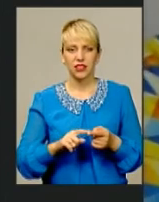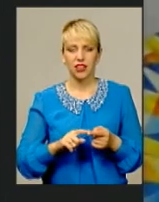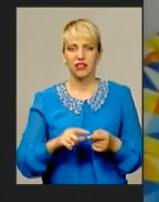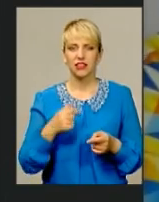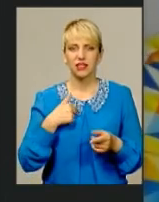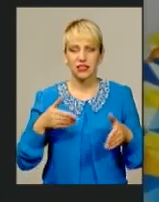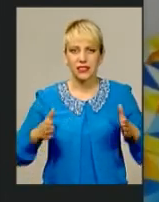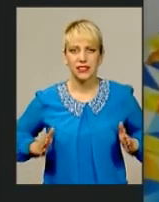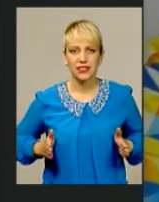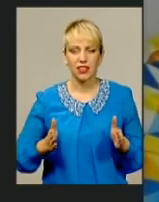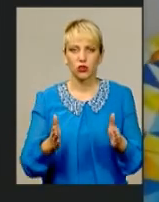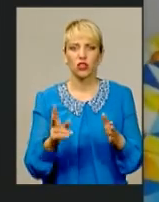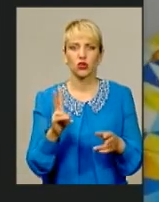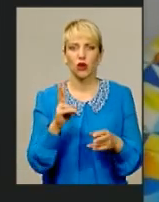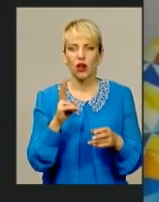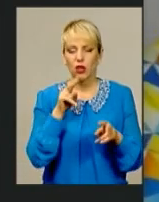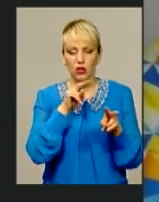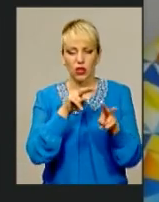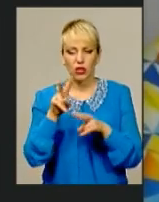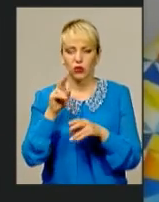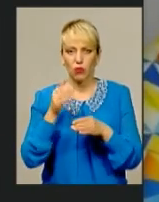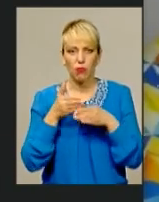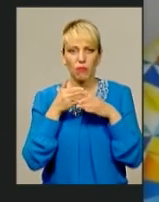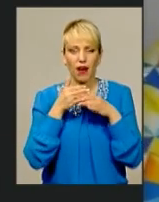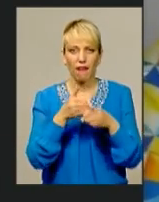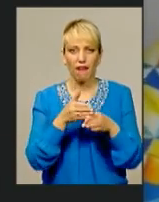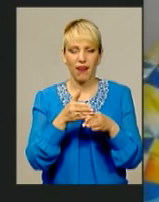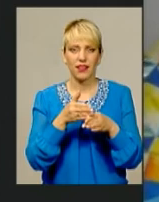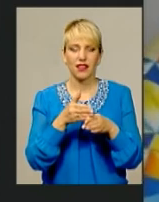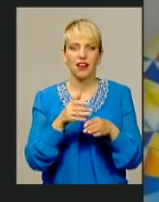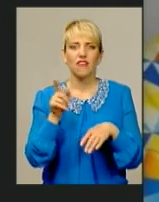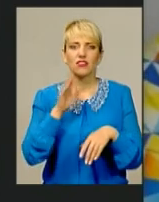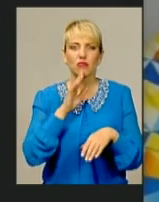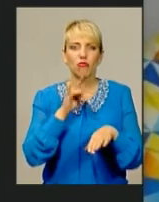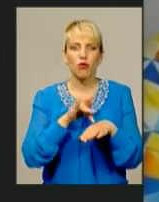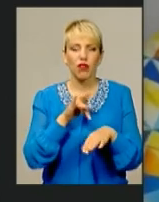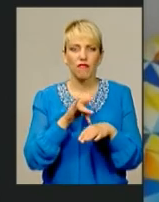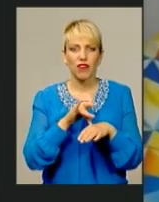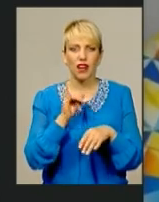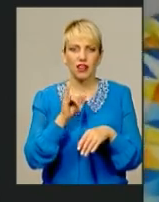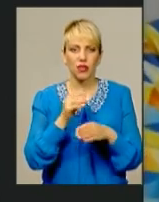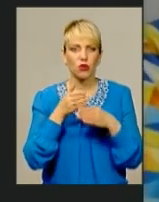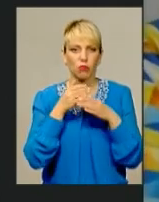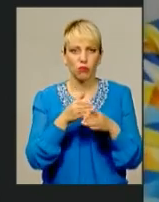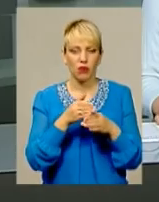який нам допомагає думками. І одним поглядом, вона може допомогти багато чим.